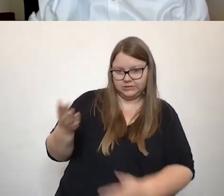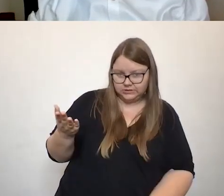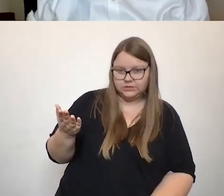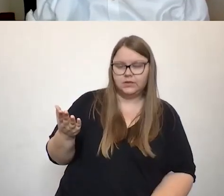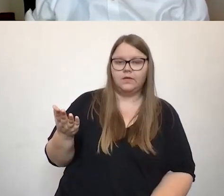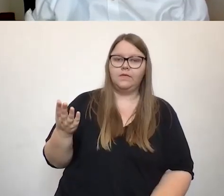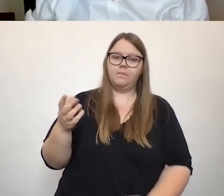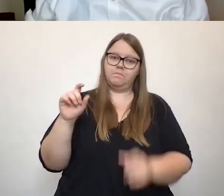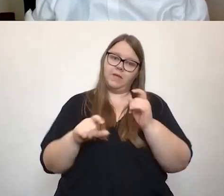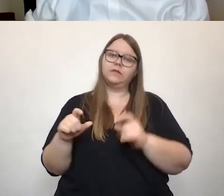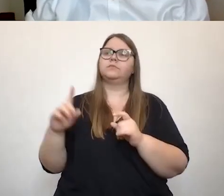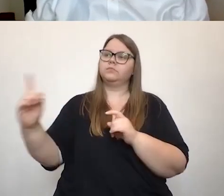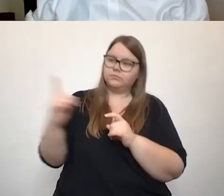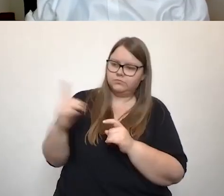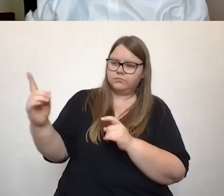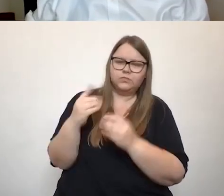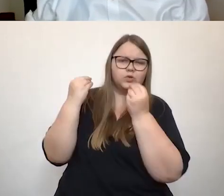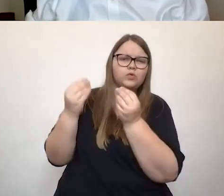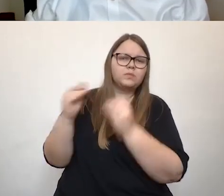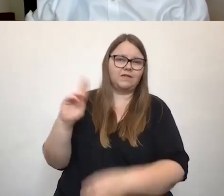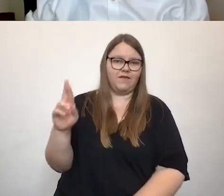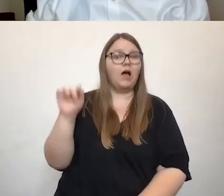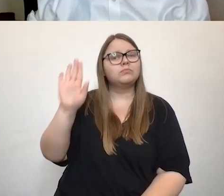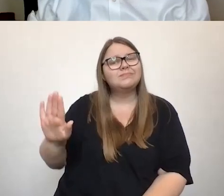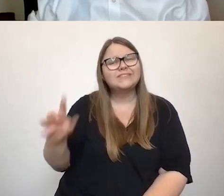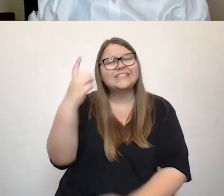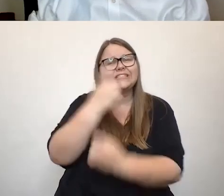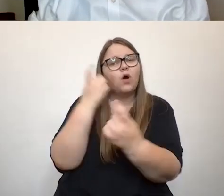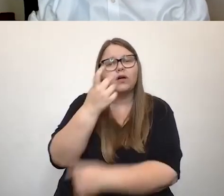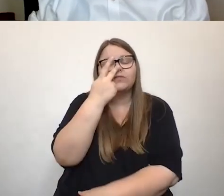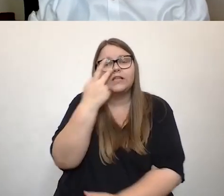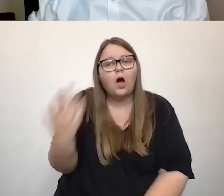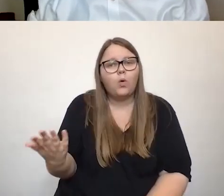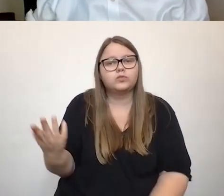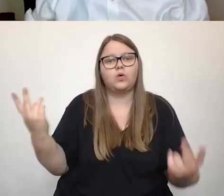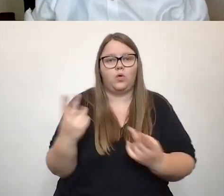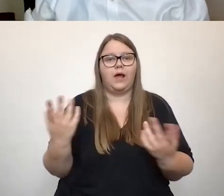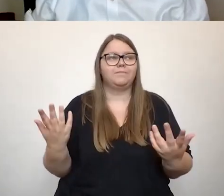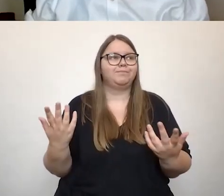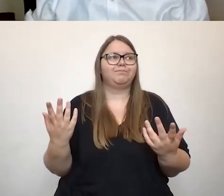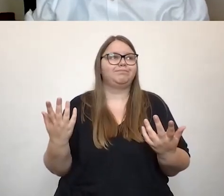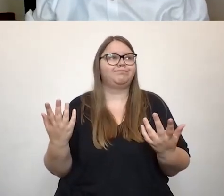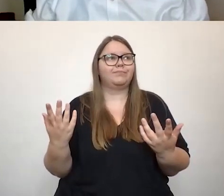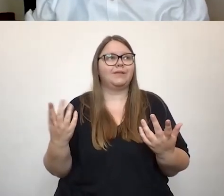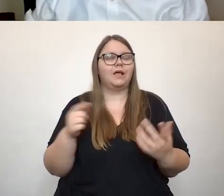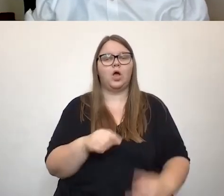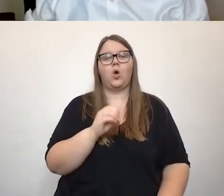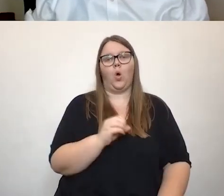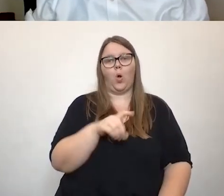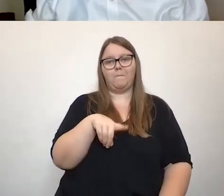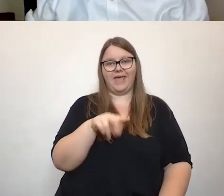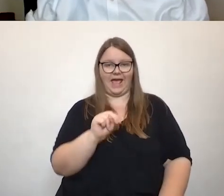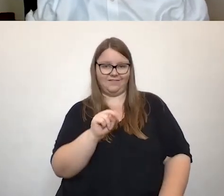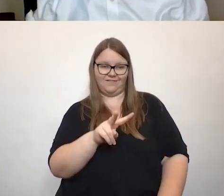kommen und was sind die Sorgen, wir haben oder mal glatt gefragt, was muss beim ÖPNV als